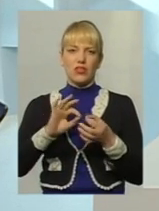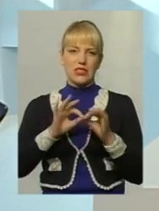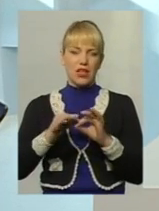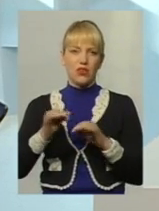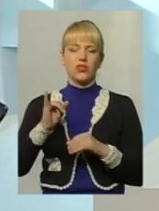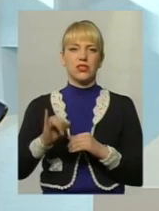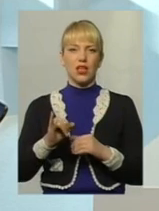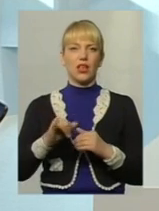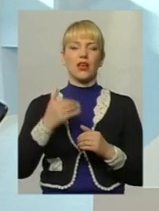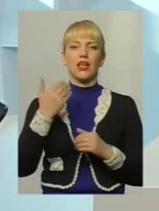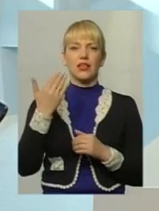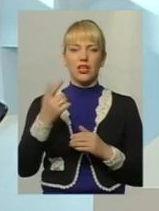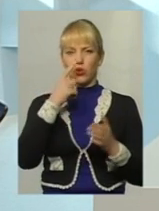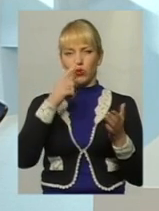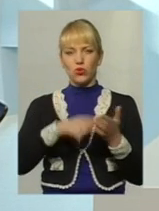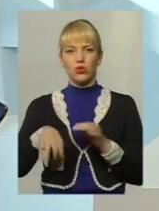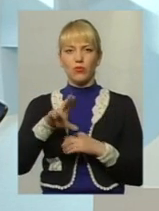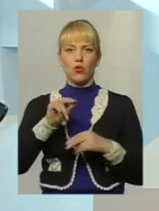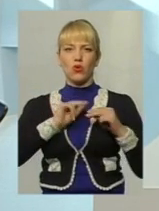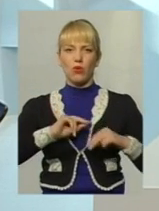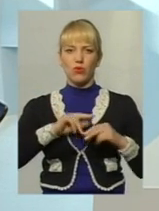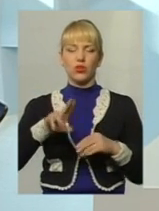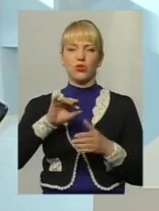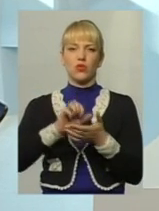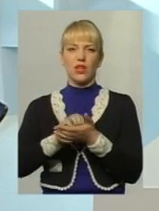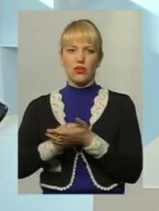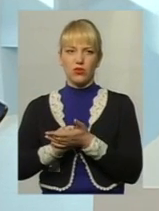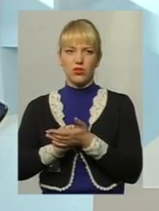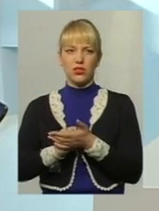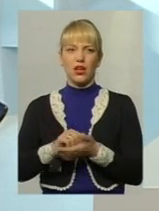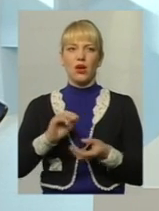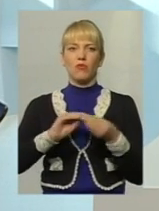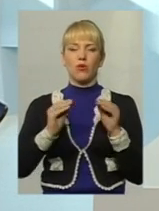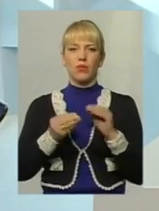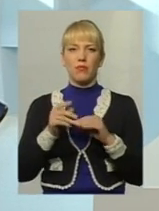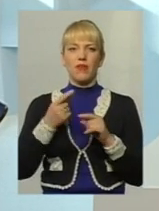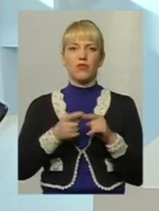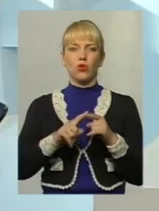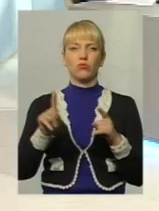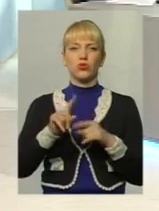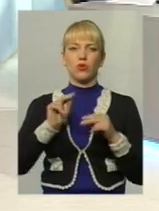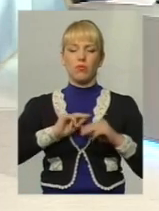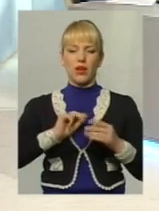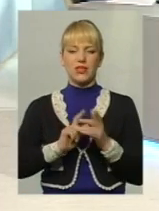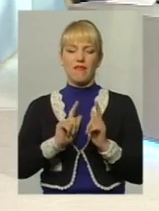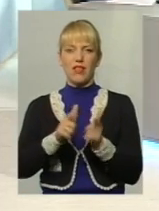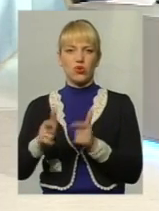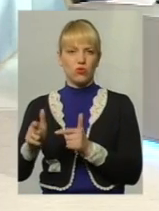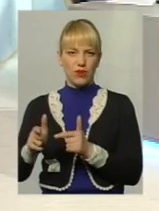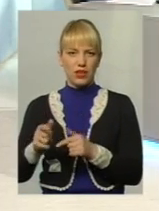того, їх доступ до роботи, до зайнятості, проблеми у тому, щоб працевлаштуватися.